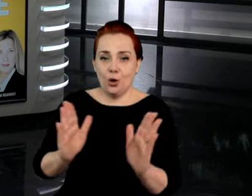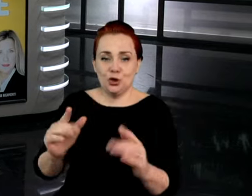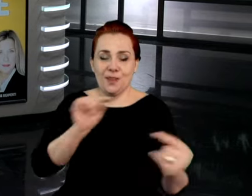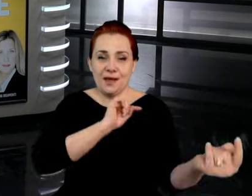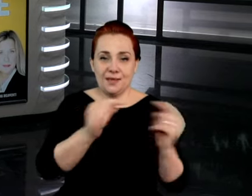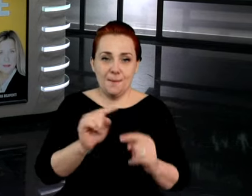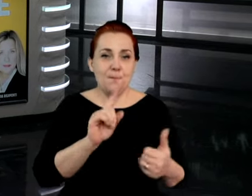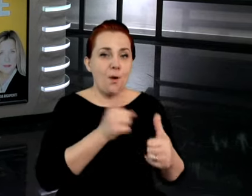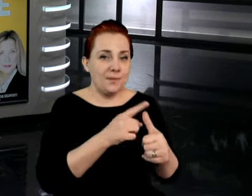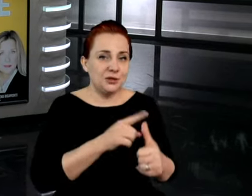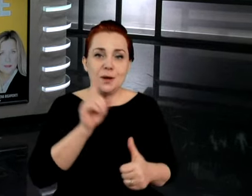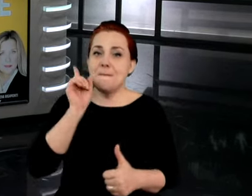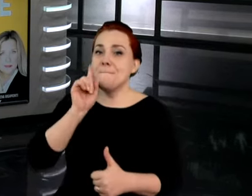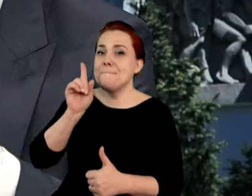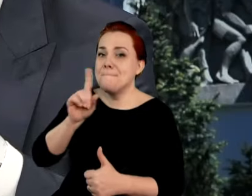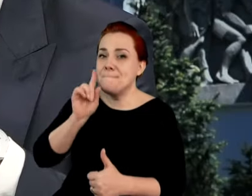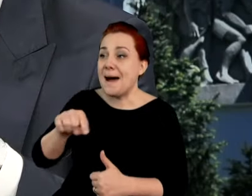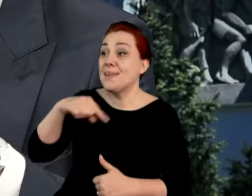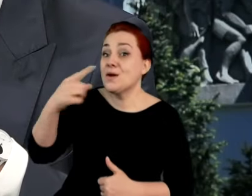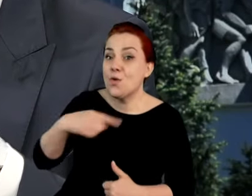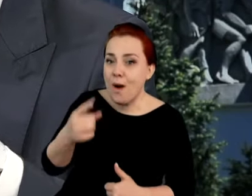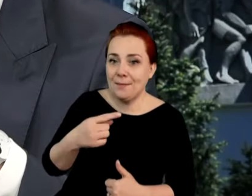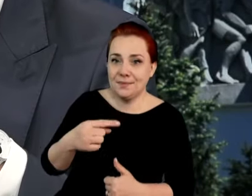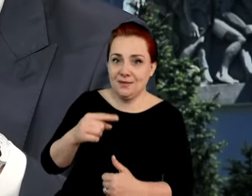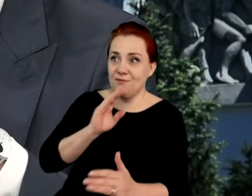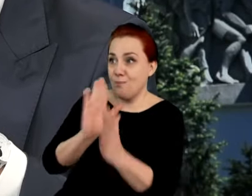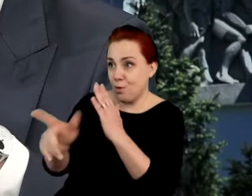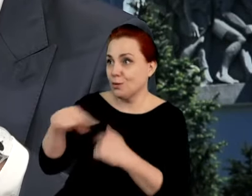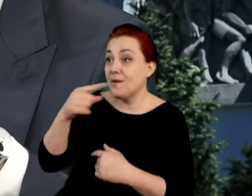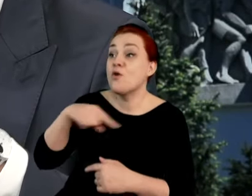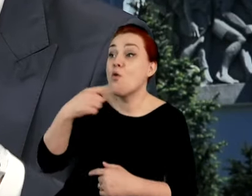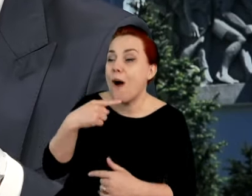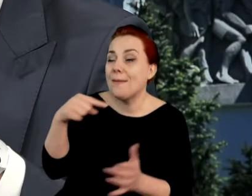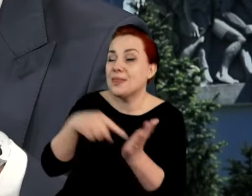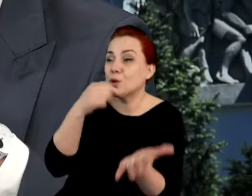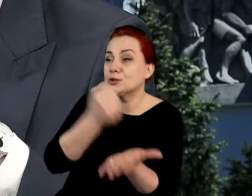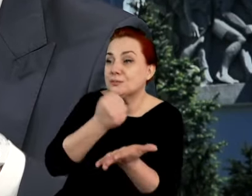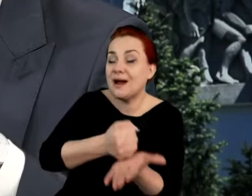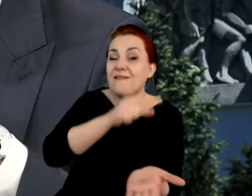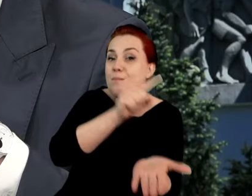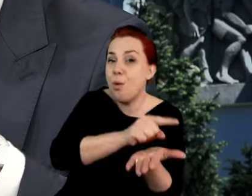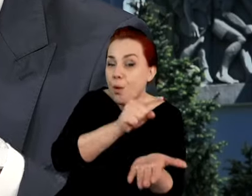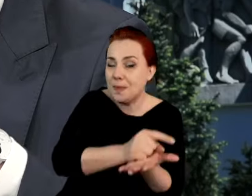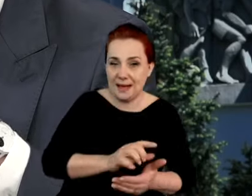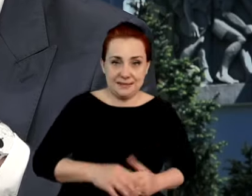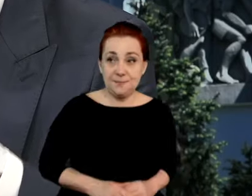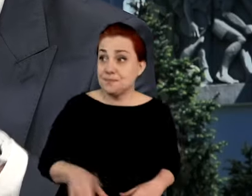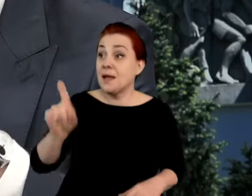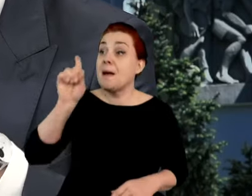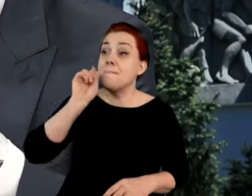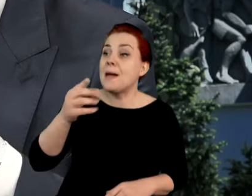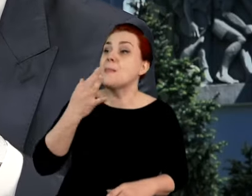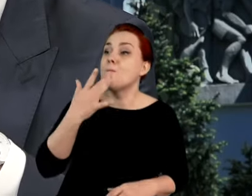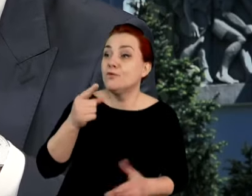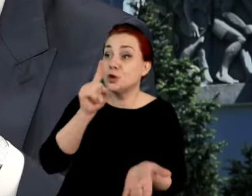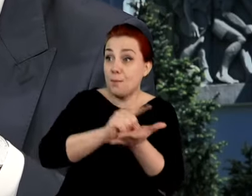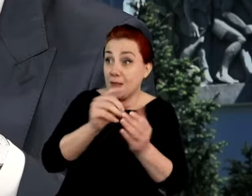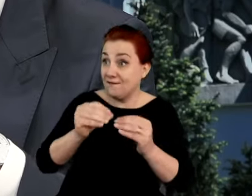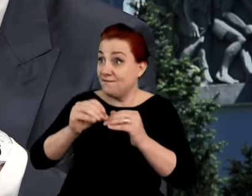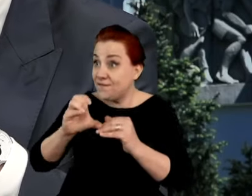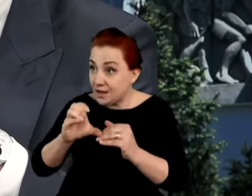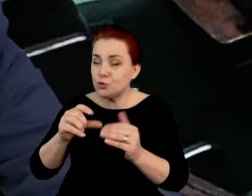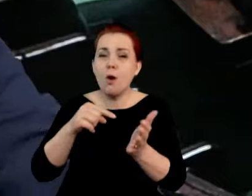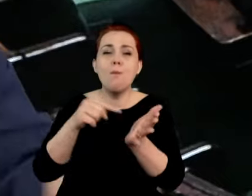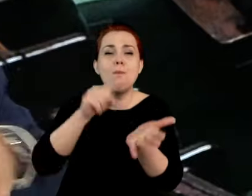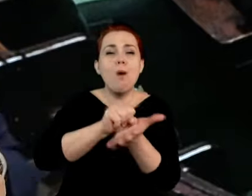płacić? Kłamie, przepraszam, powiem panu brutalnie. Pan kłamie, jeżeli chodzi o kwestie podatkowe. To znaczy pan twierdzi, że podatki są wyższe. Podatek dochodowy, tak